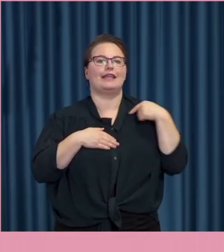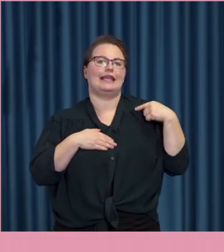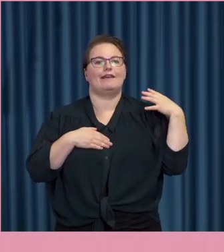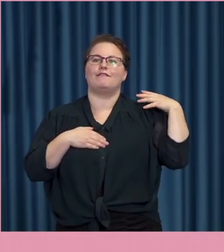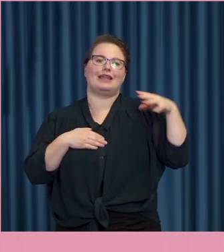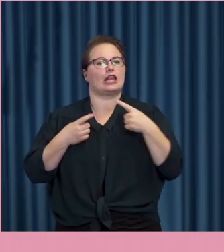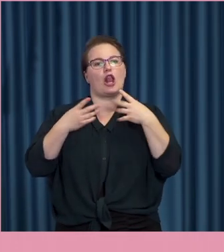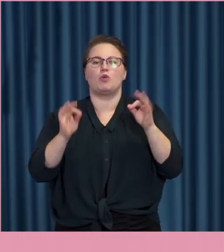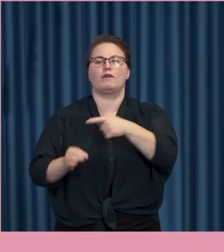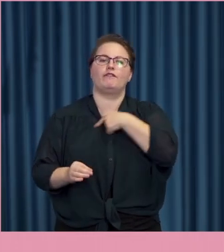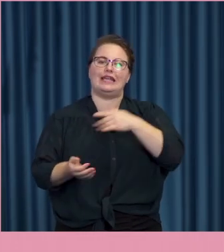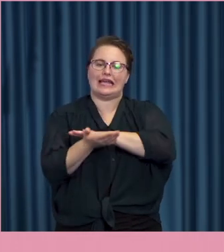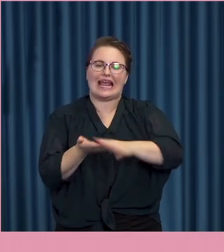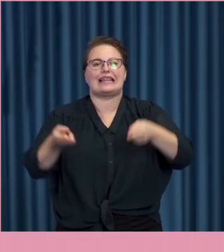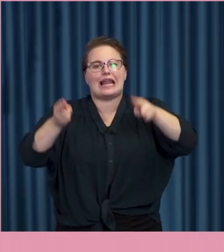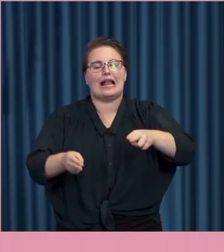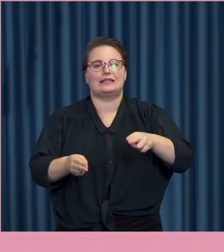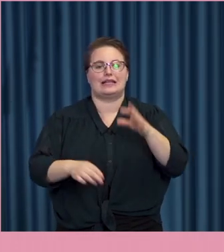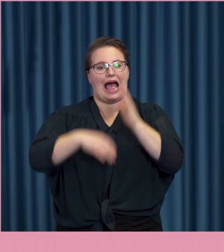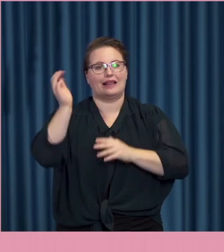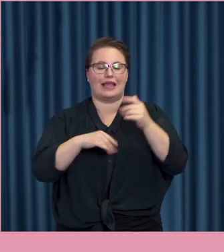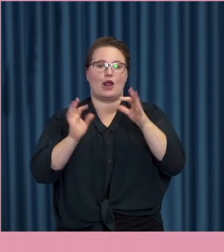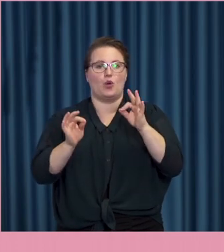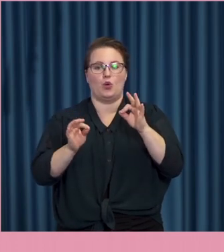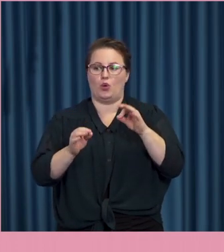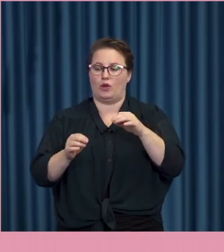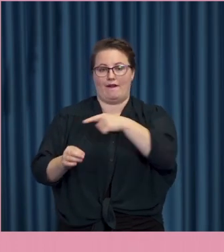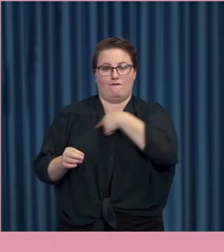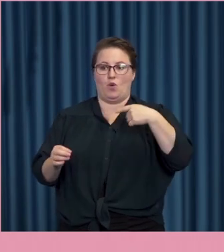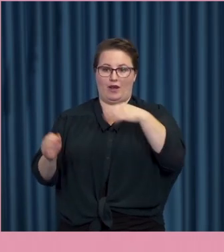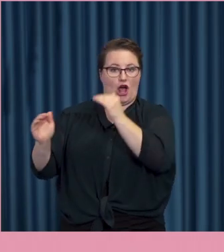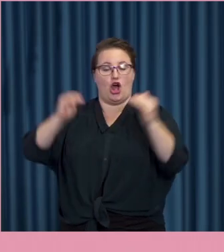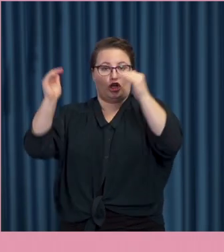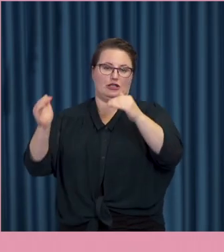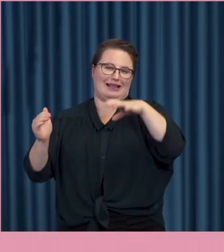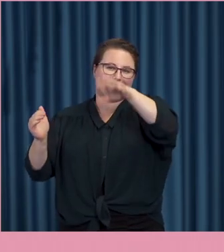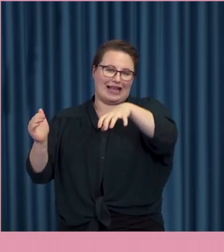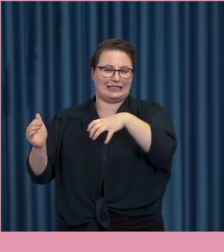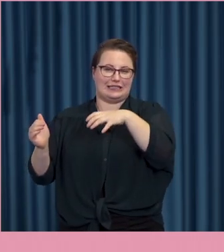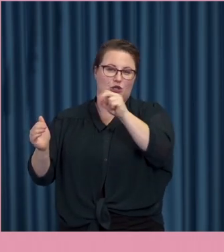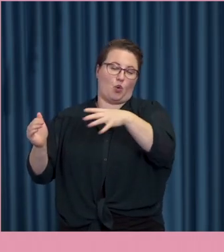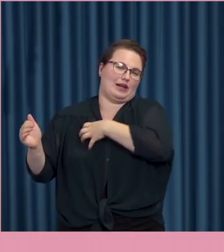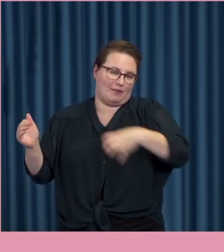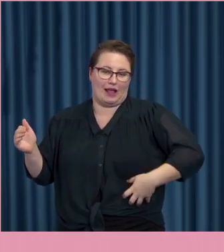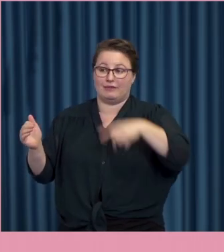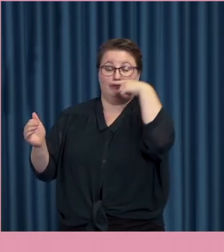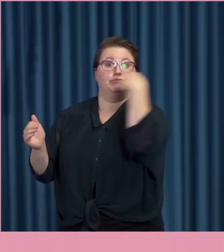hanterar brott som begås mot våra högsta företräden. Jag frågade ett statsråd för inte så länge sedan hur